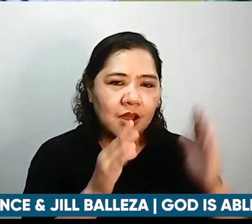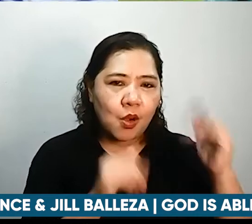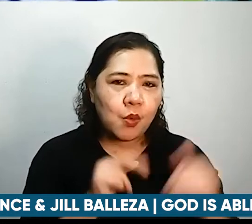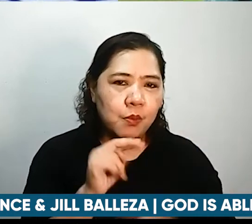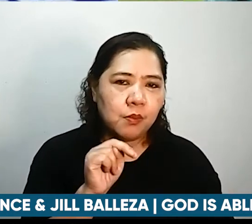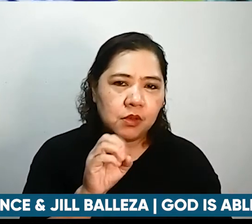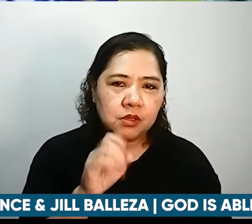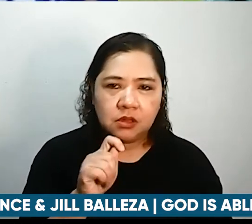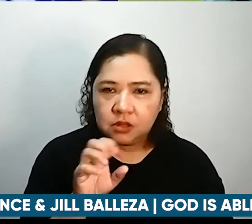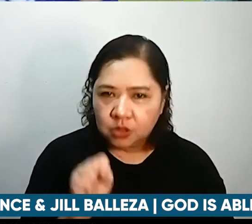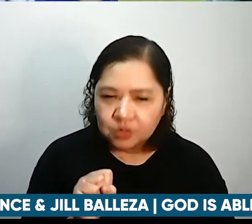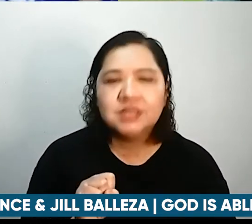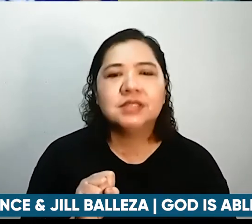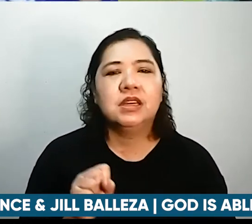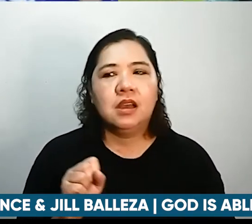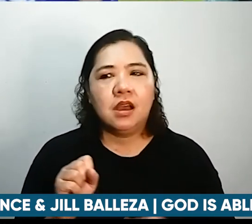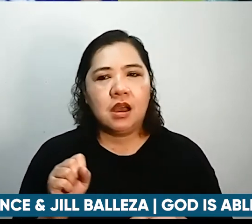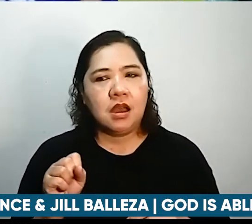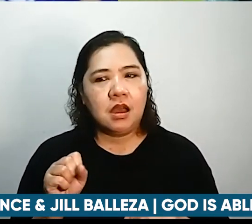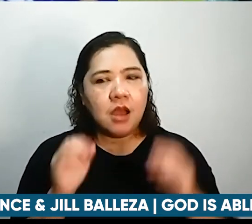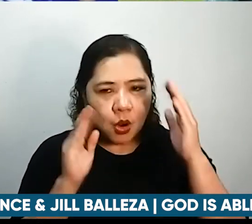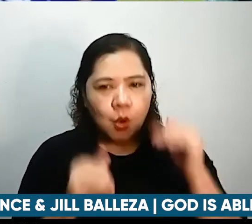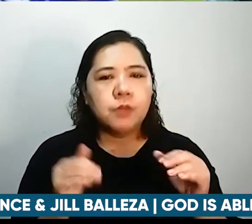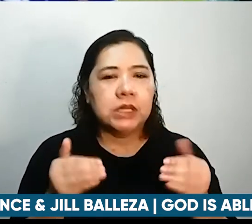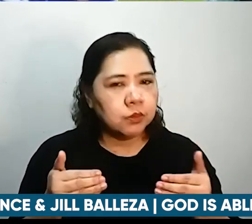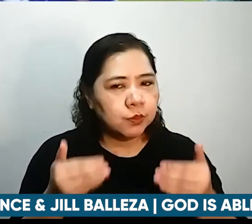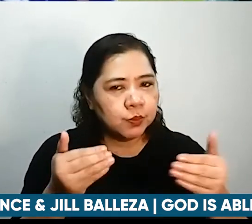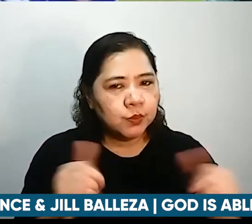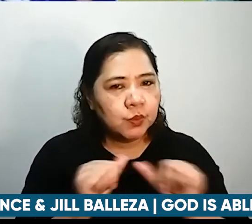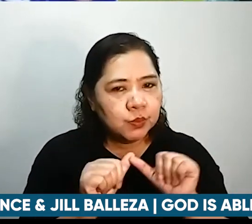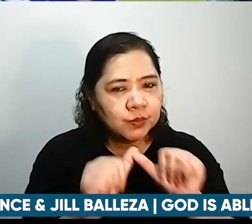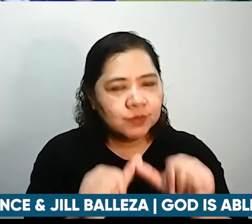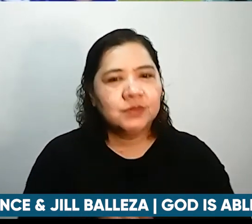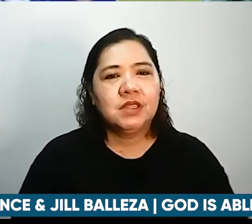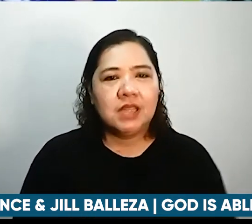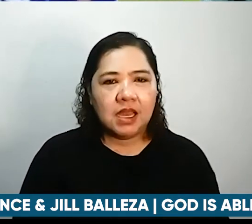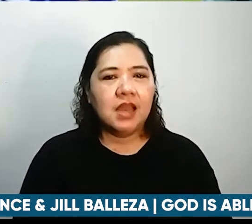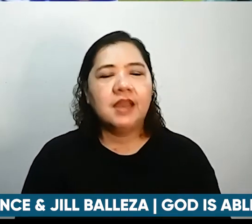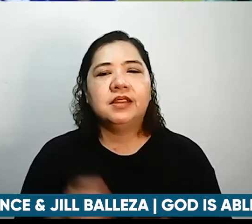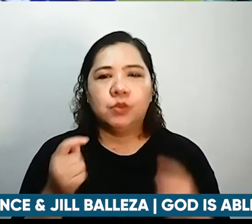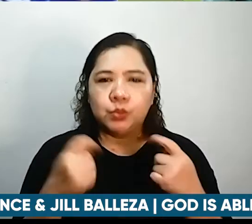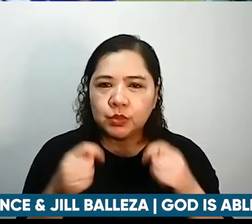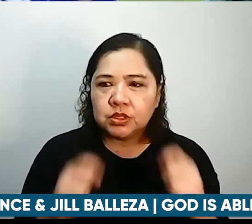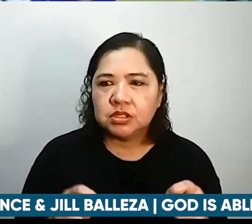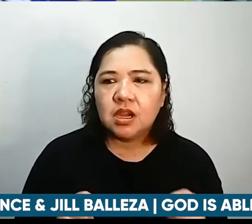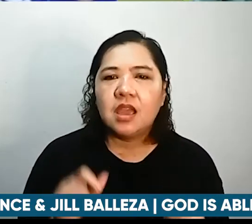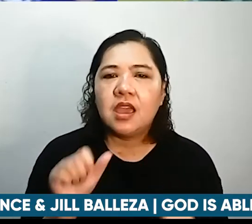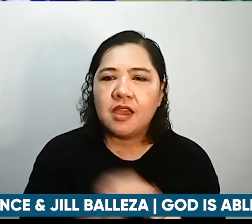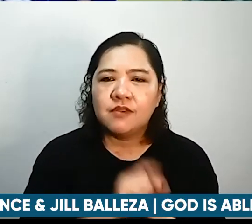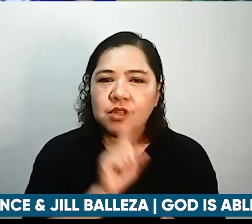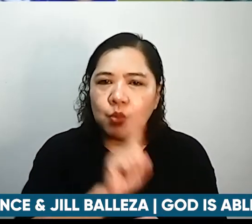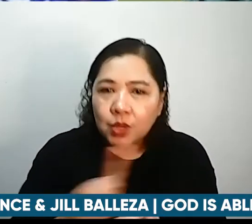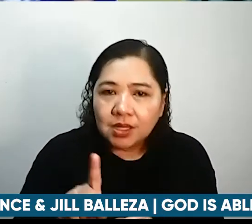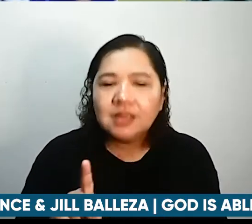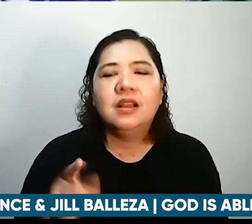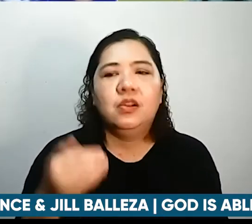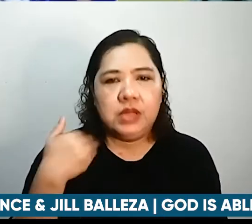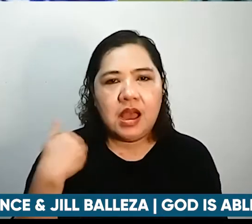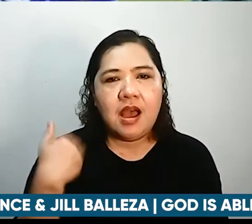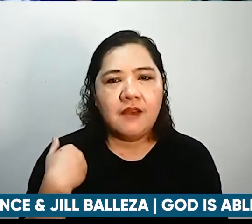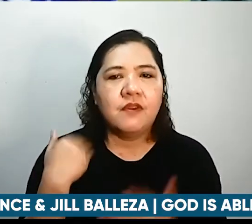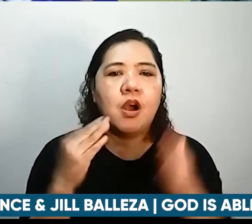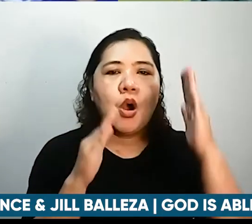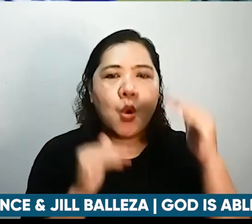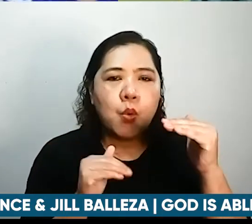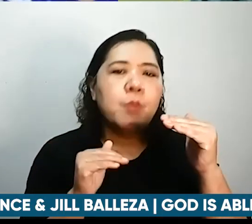tuloy-tuloy and we pray pagsisikapan natin na every episode natin every week ay meron po tayong hope